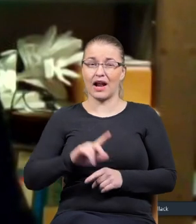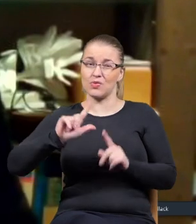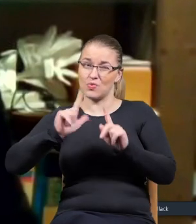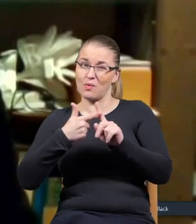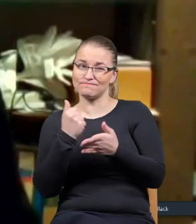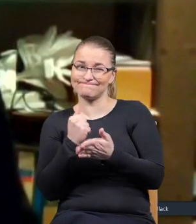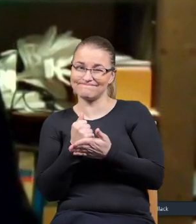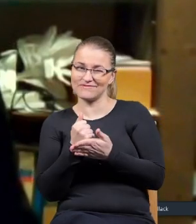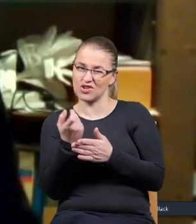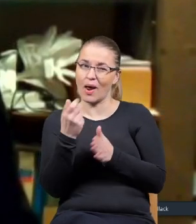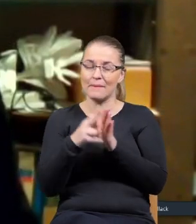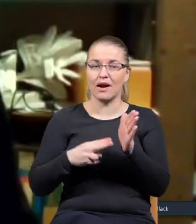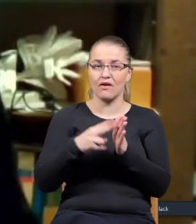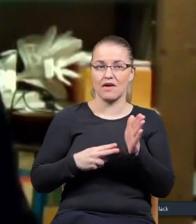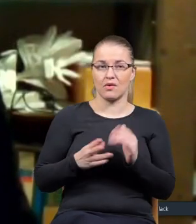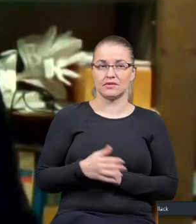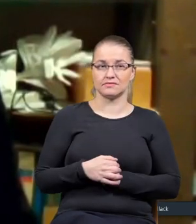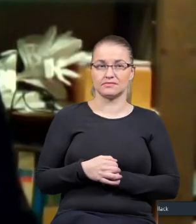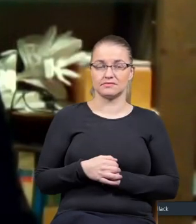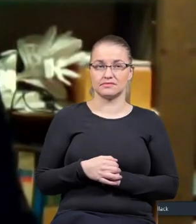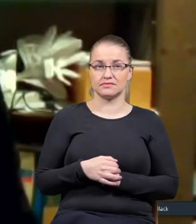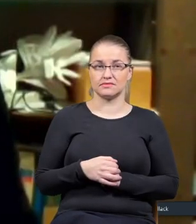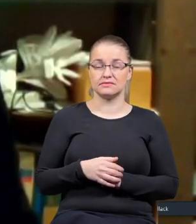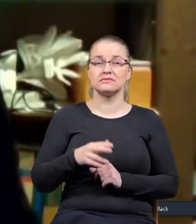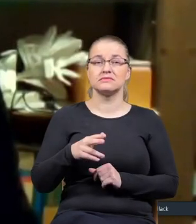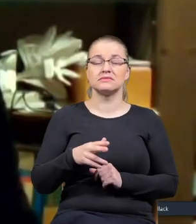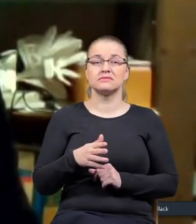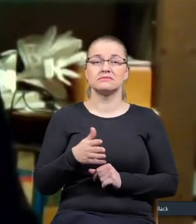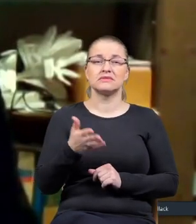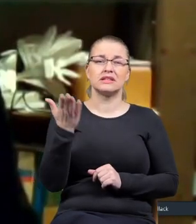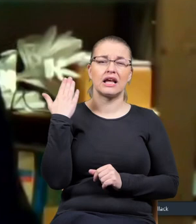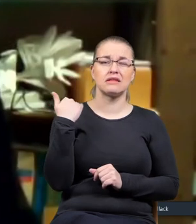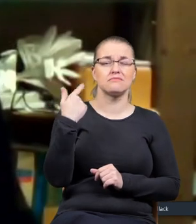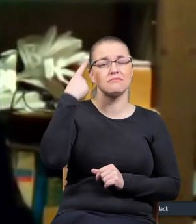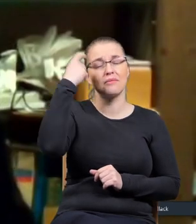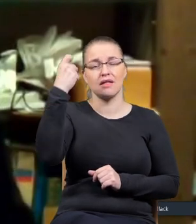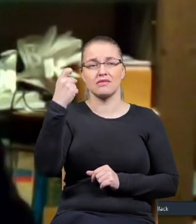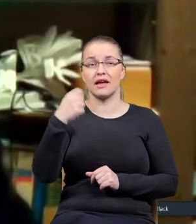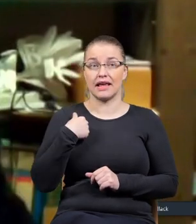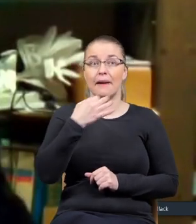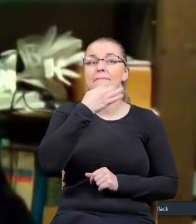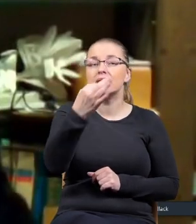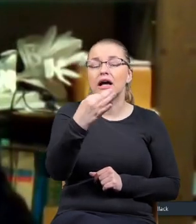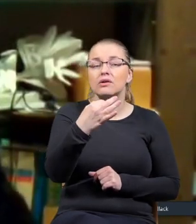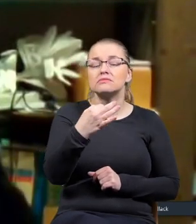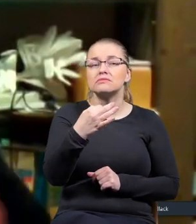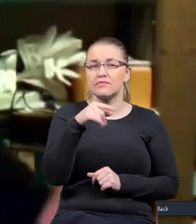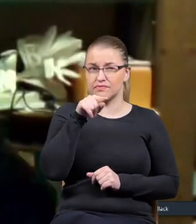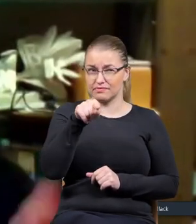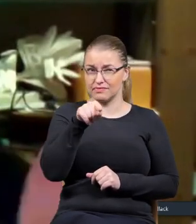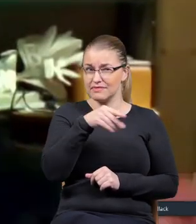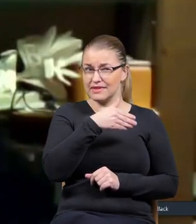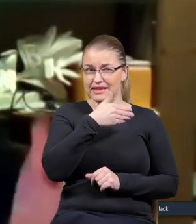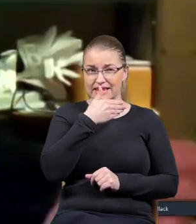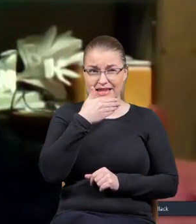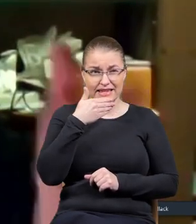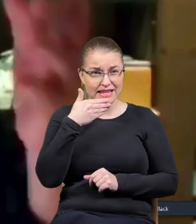drugiej strony to mi brakowało, to mi brakowało. I kiedyś, pamiętam się go, pytam, słuchaj, czy wy nie